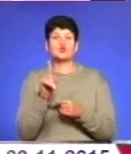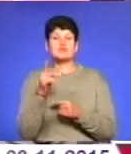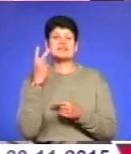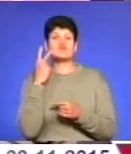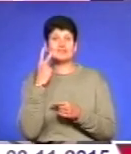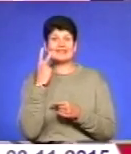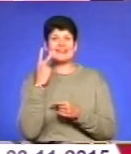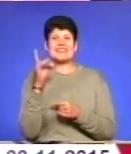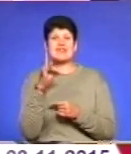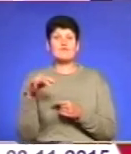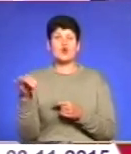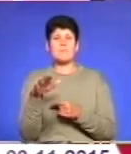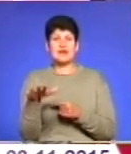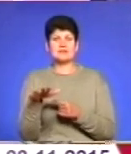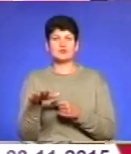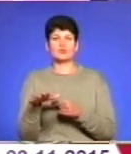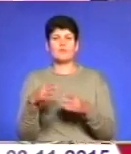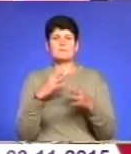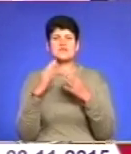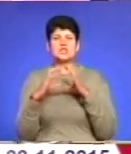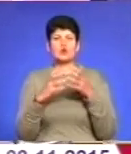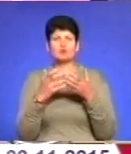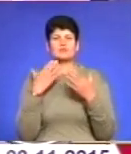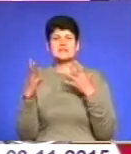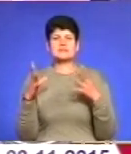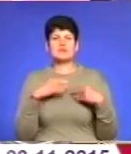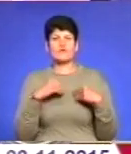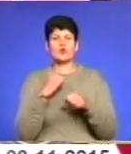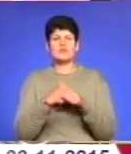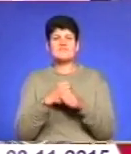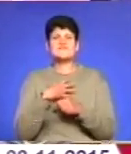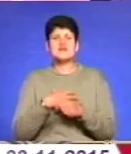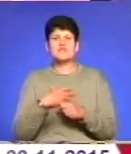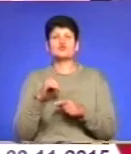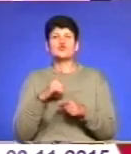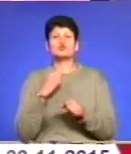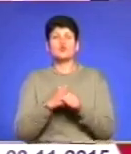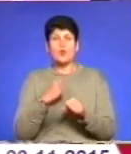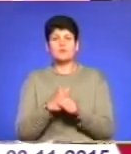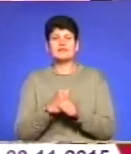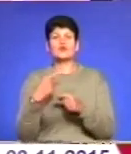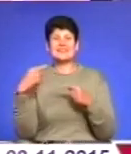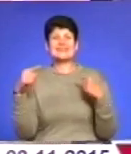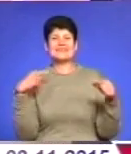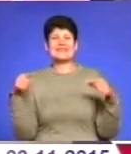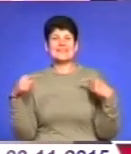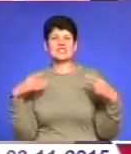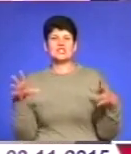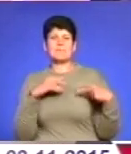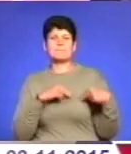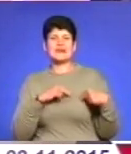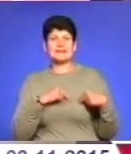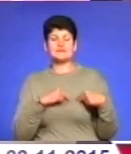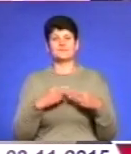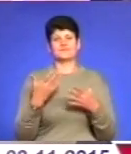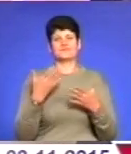на європейській арені в процесі міжнародного співробітства надзвичайно важливо, що щось вже зроблено, і тоді інші партнери вже набагато